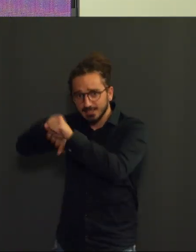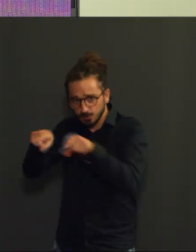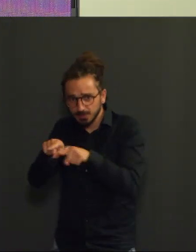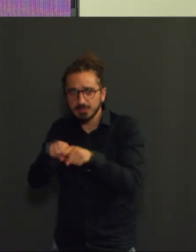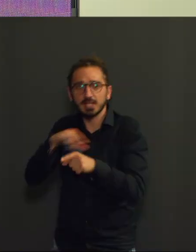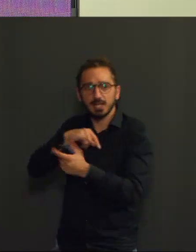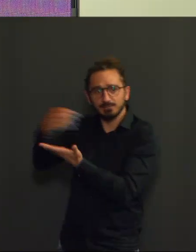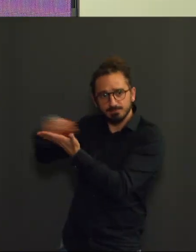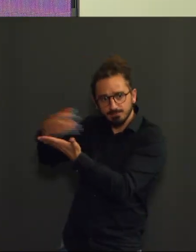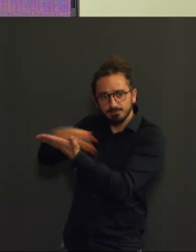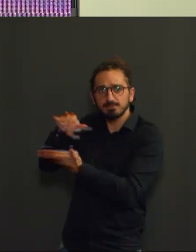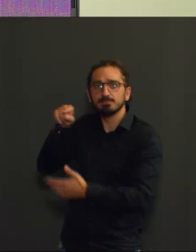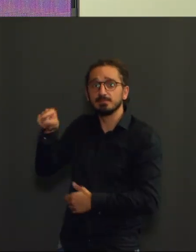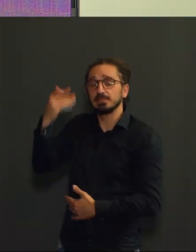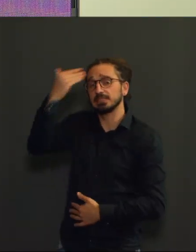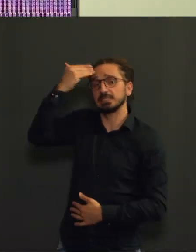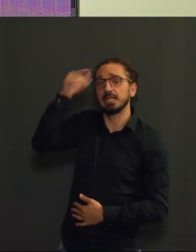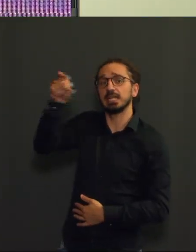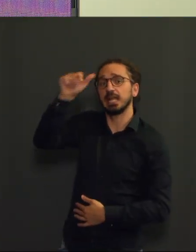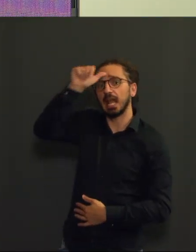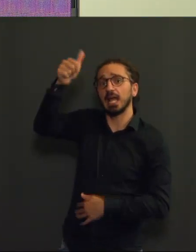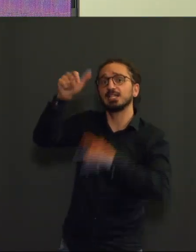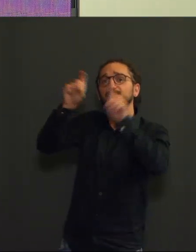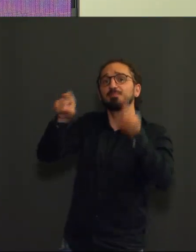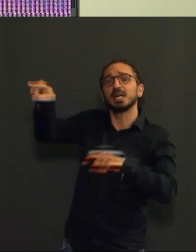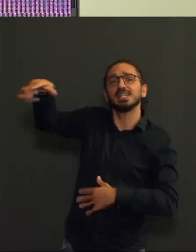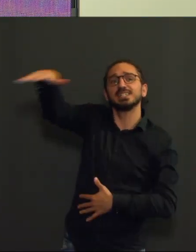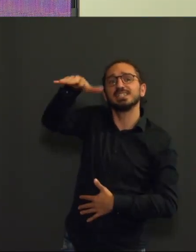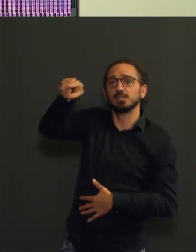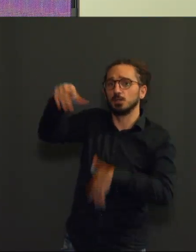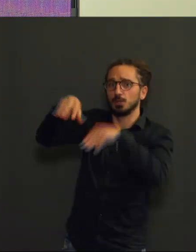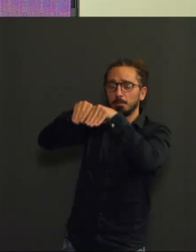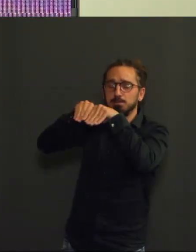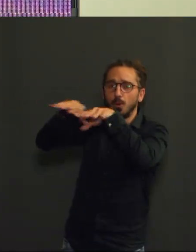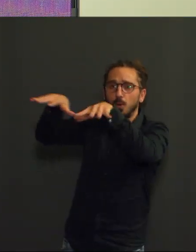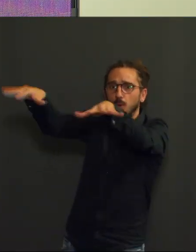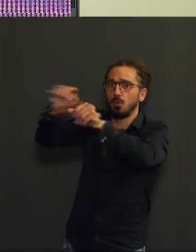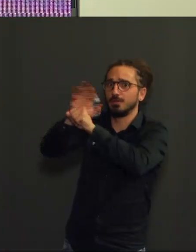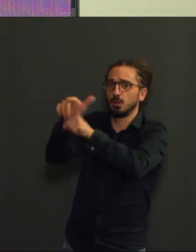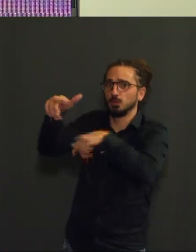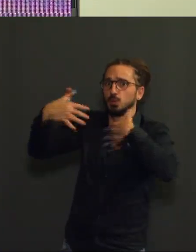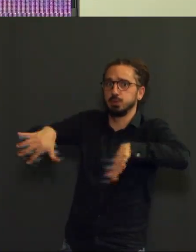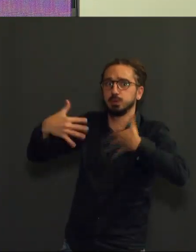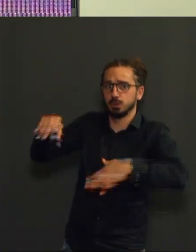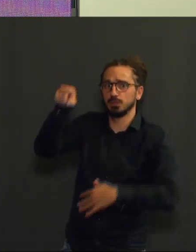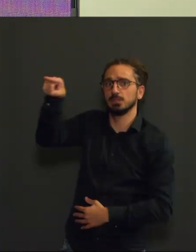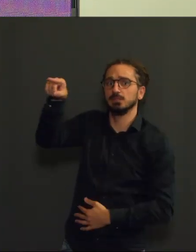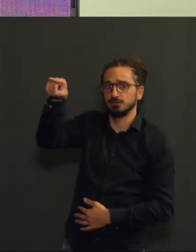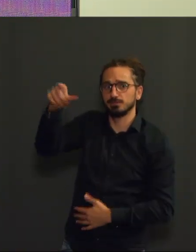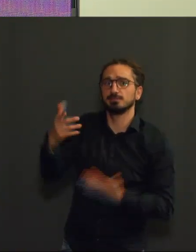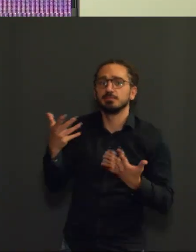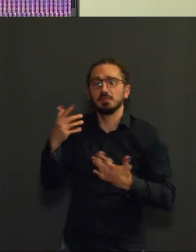il a fait de dégâts assez considérables. Alors, que voit-on effectivement ? Eh bien, on voit que dans cette étude